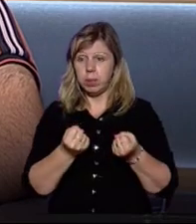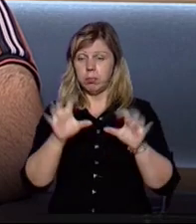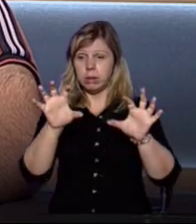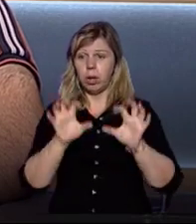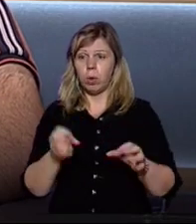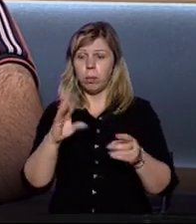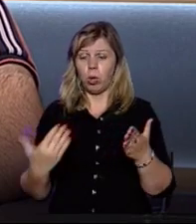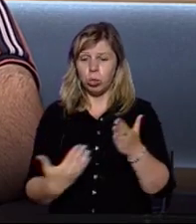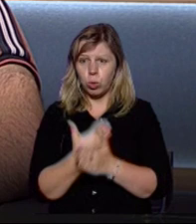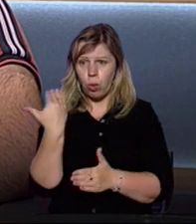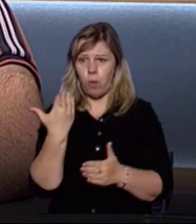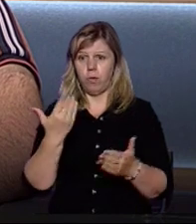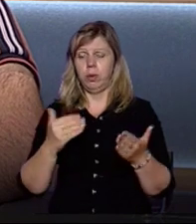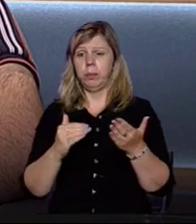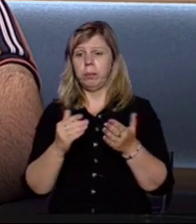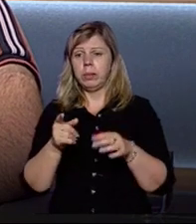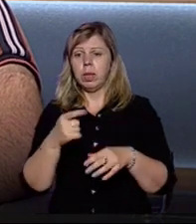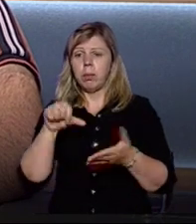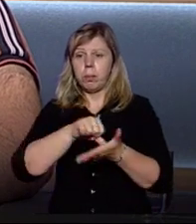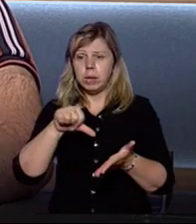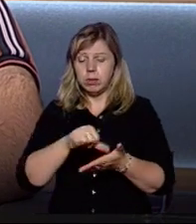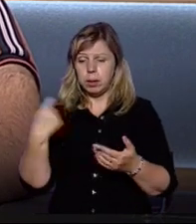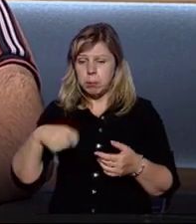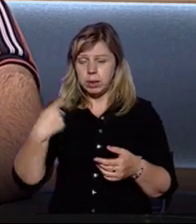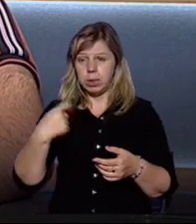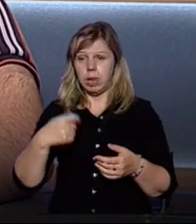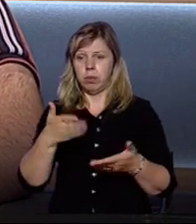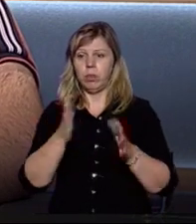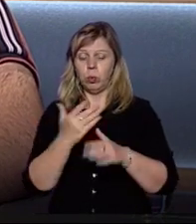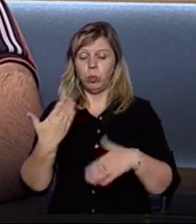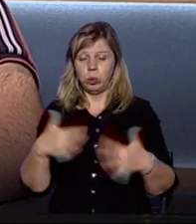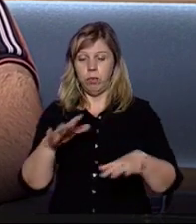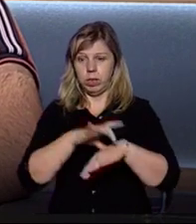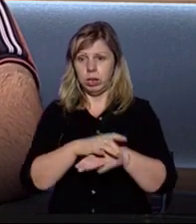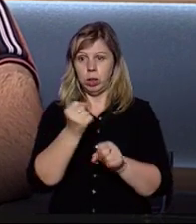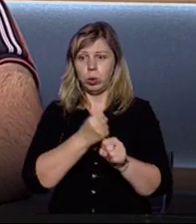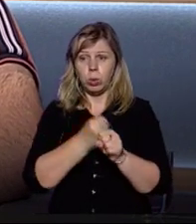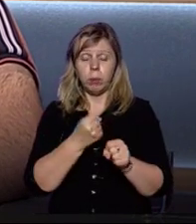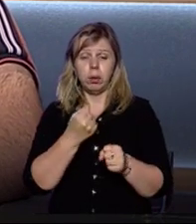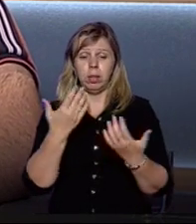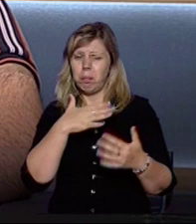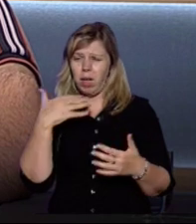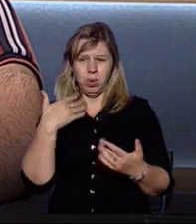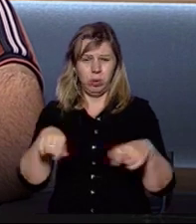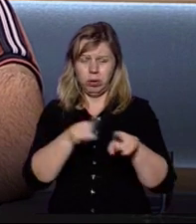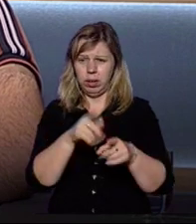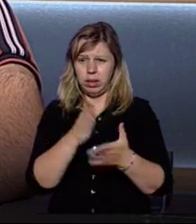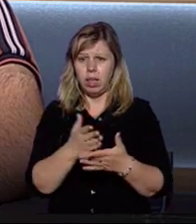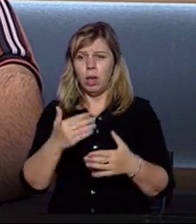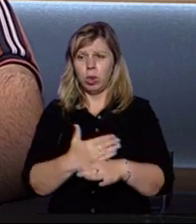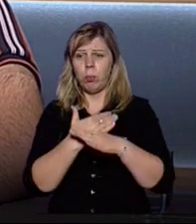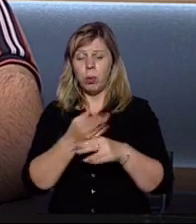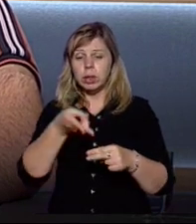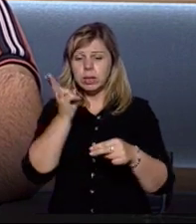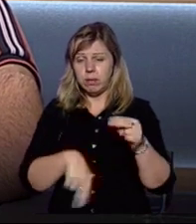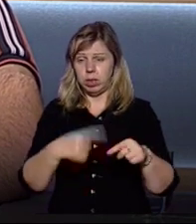закони про новий адмінтерустр, про представників президента, які вони вже фактично розроблені. І багато таких речей, які нам допоможуть